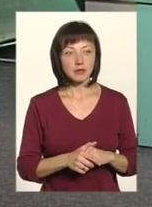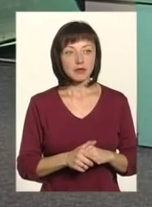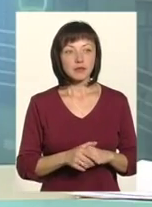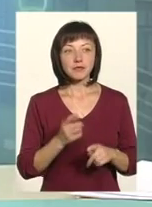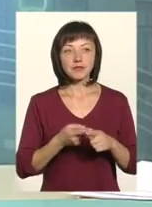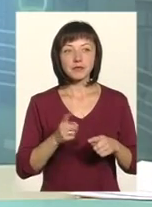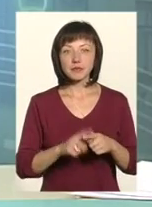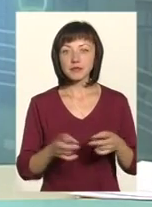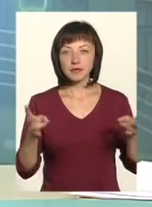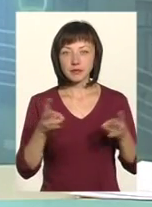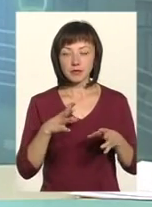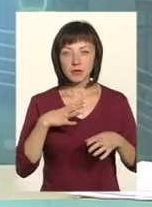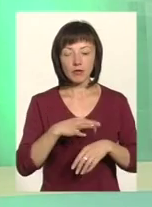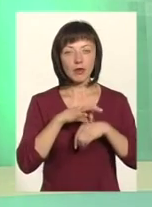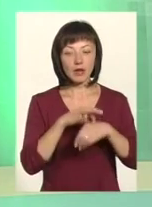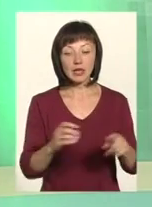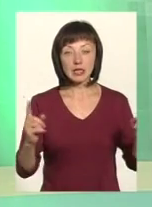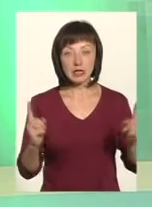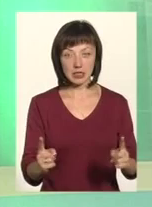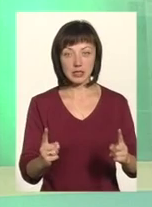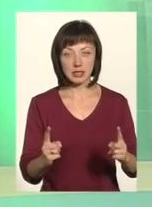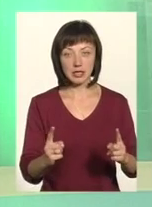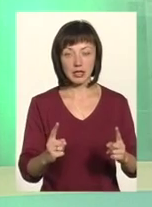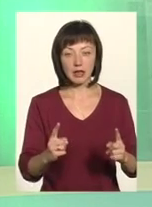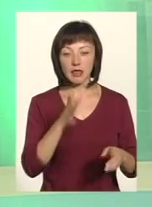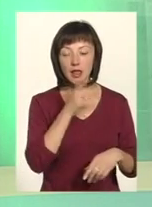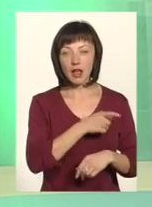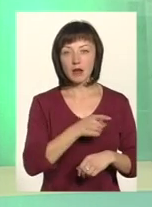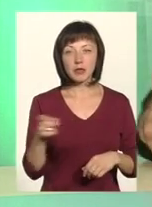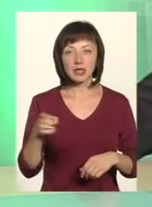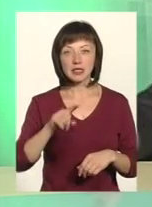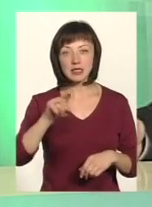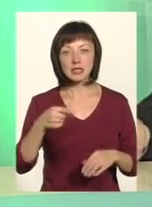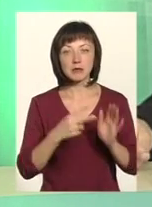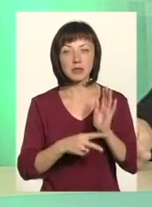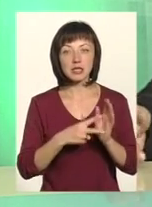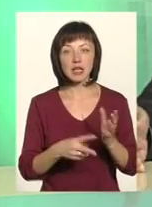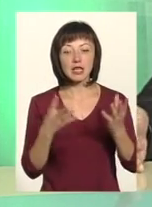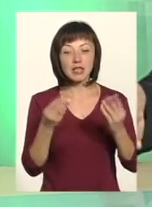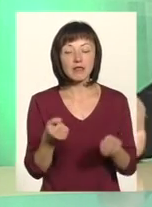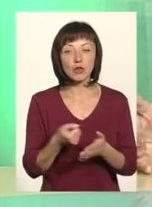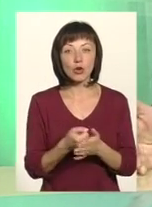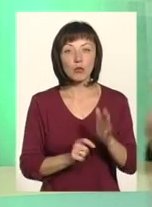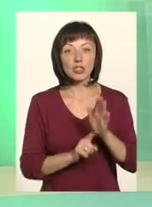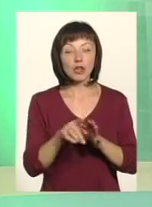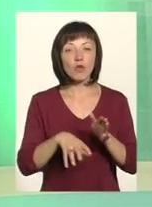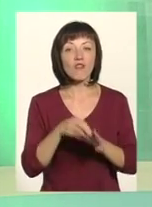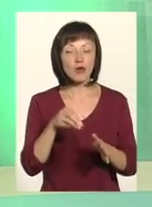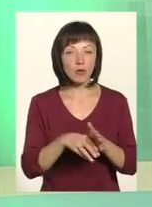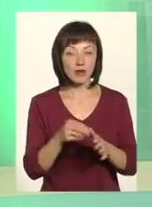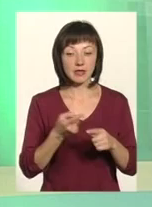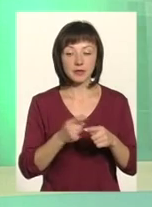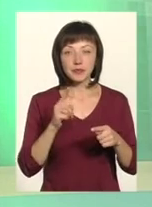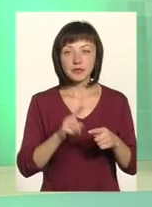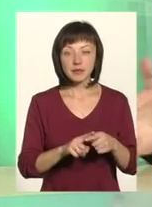все треба було провести дуже в тисній терміни? Так, там були визначені вимоги, згідно закону, за 70 днів до початку вибору цього процесу. І тому